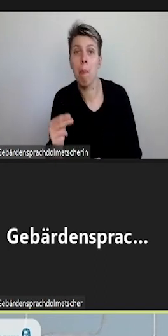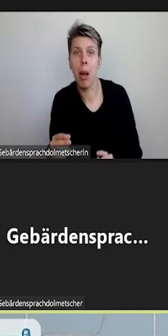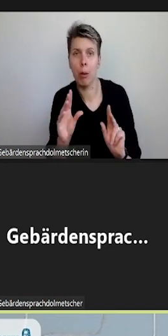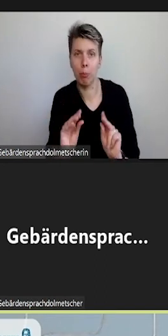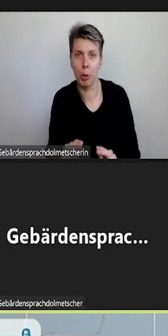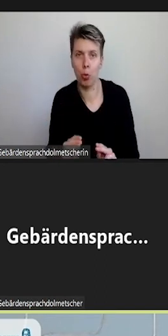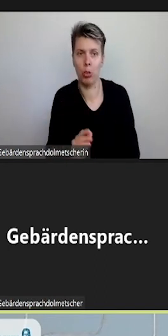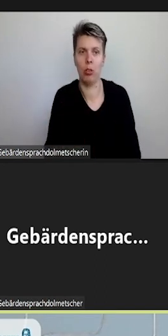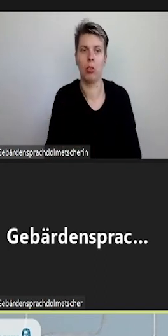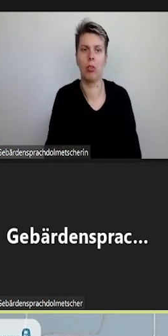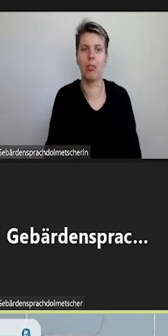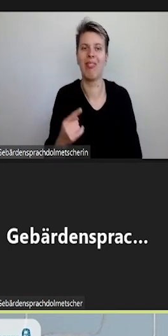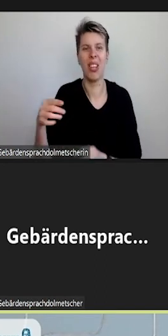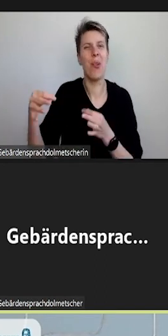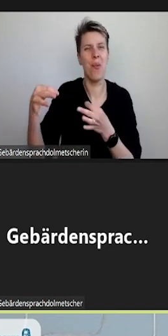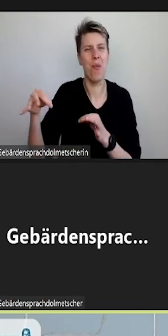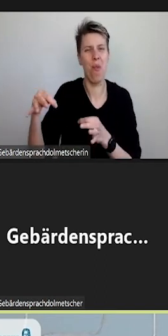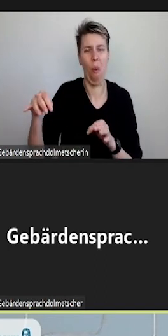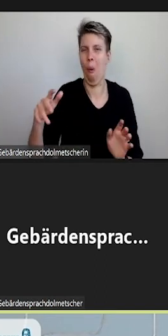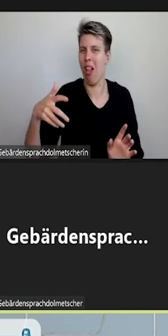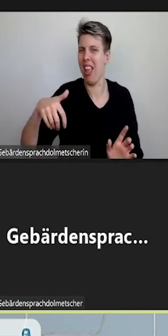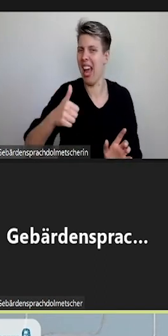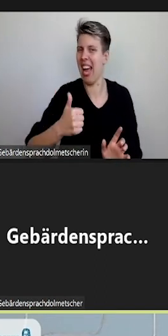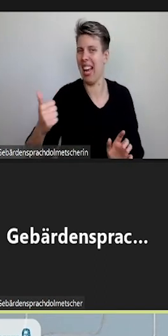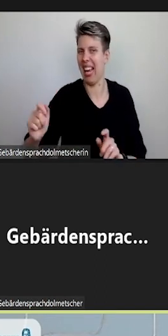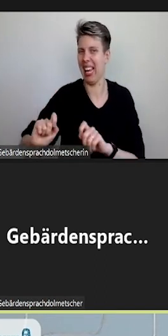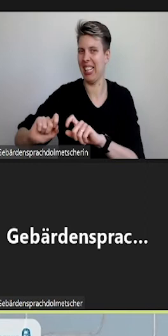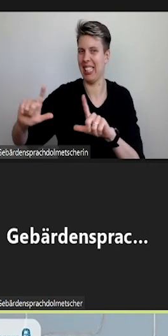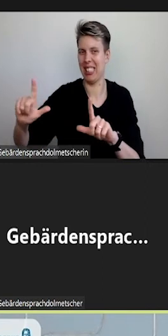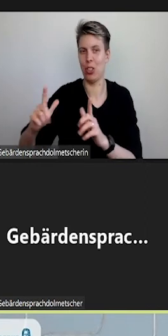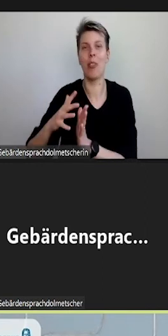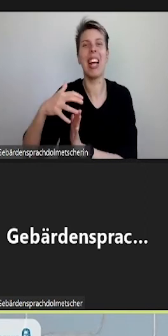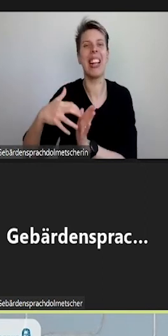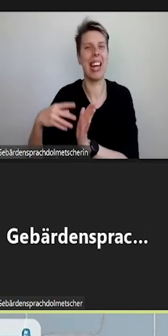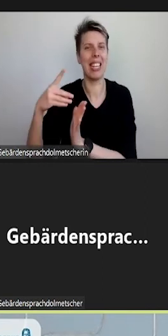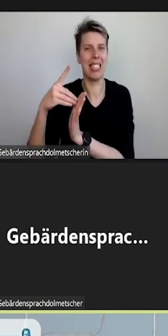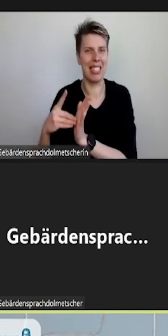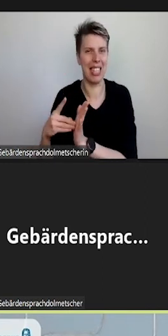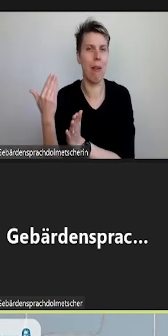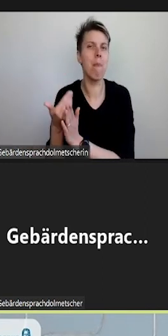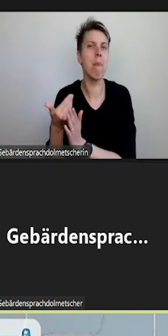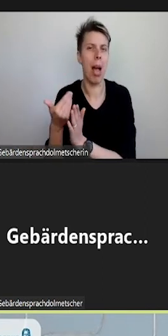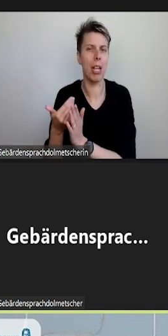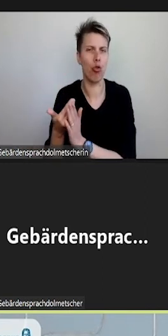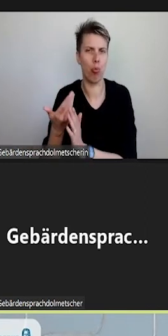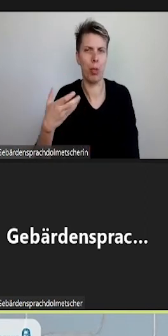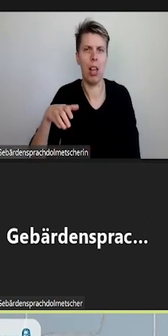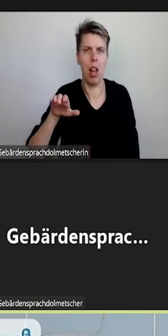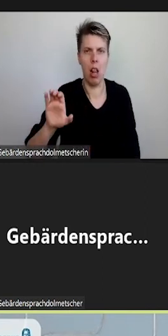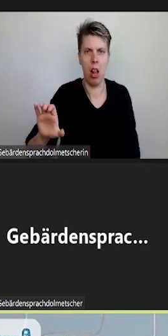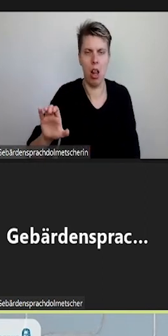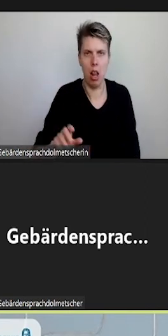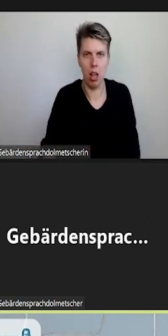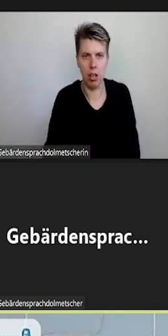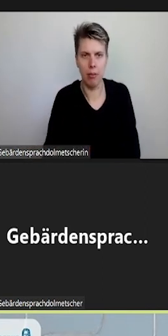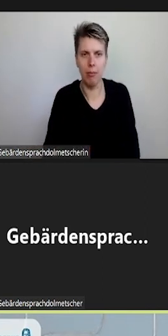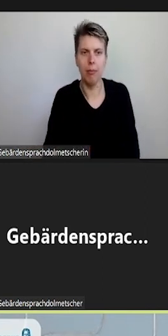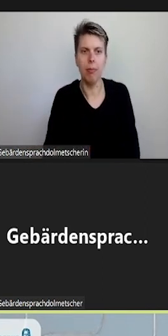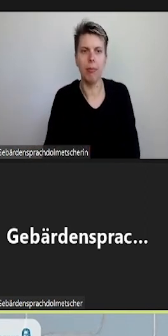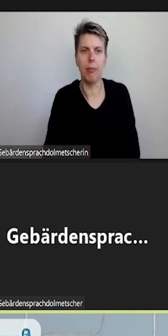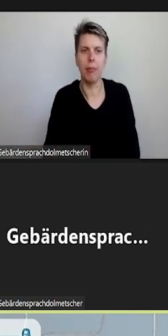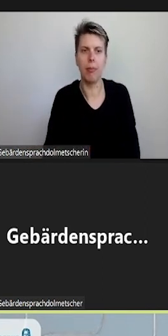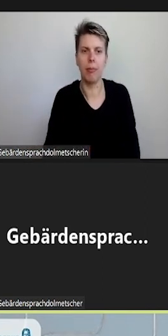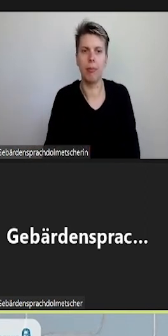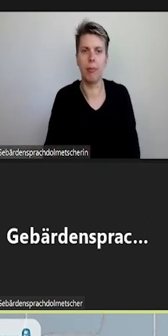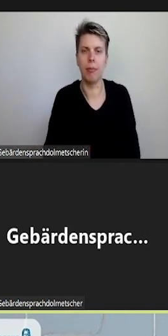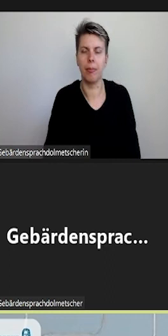Auf der Folie ist eine beispielhafte Textdatei im SRT-Format zu sehen. Es sind drei